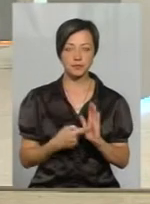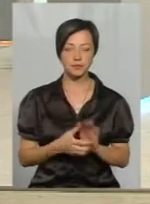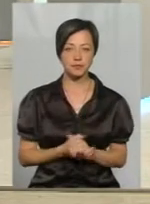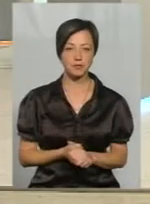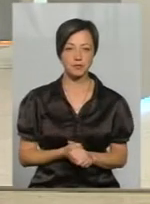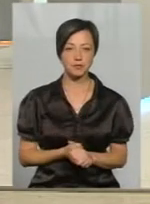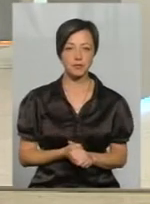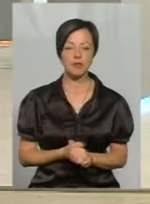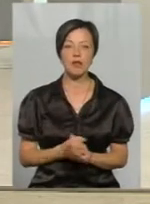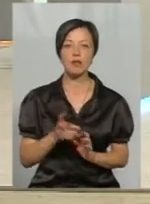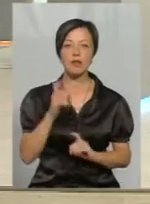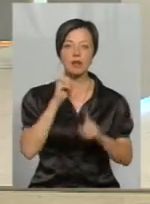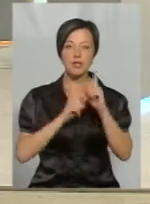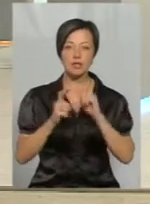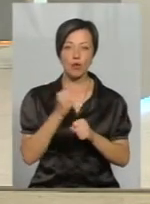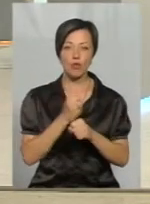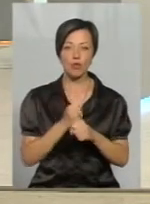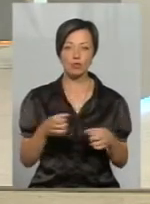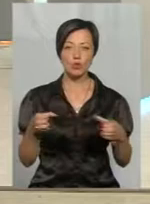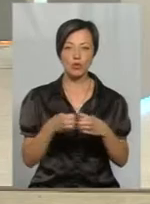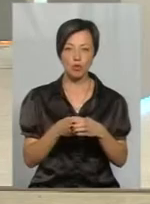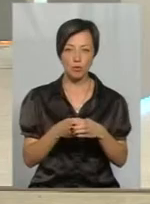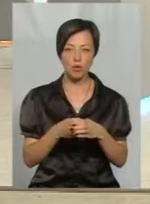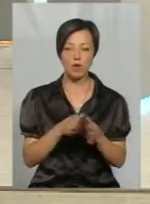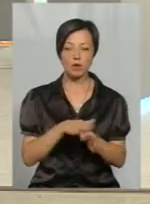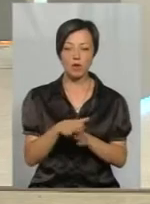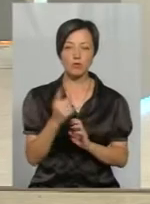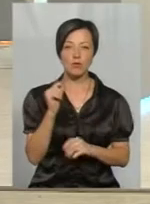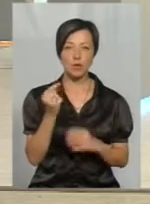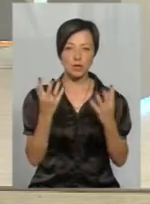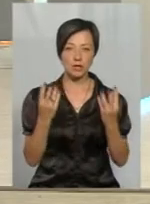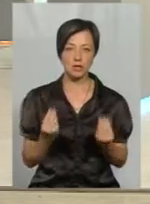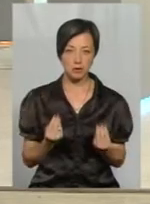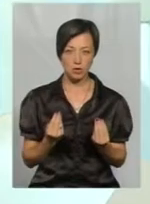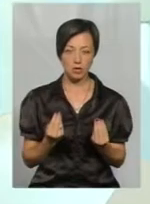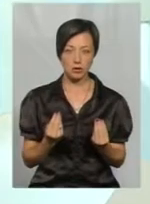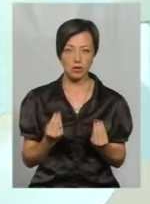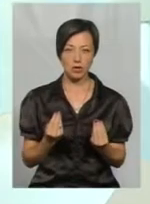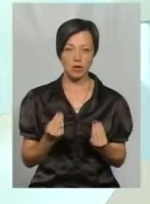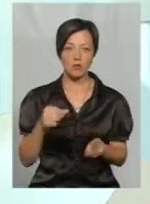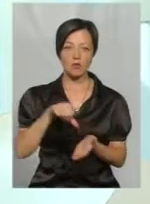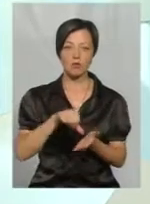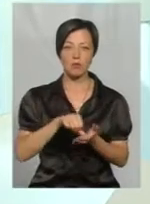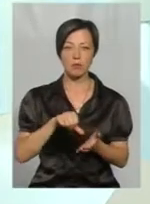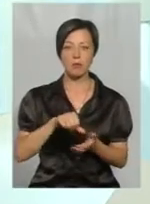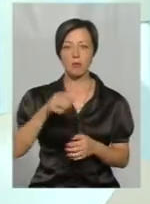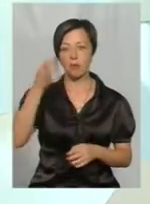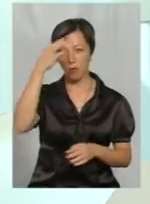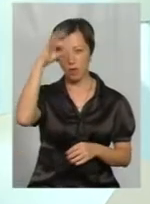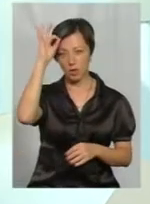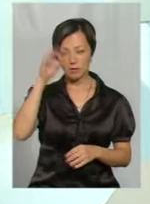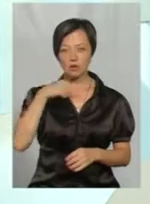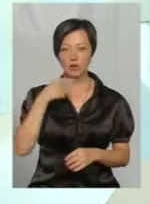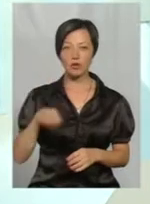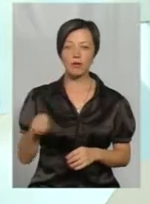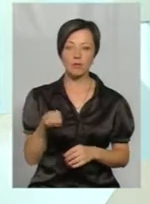робочої групи, як було вже ви казали, яка відбулася в понеділок, виступала представник поліції і сказав, що потив в Хіпівському